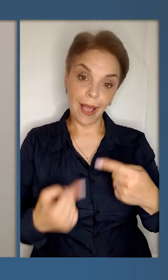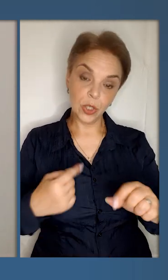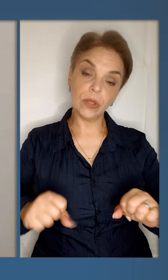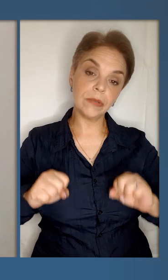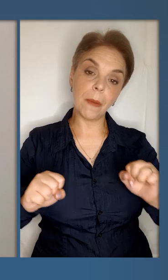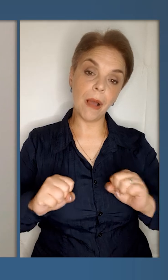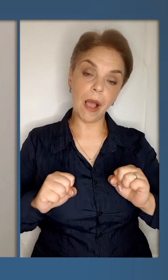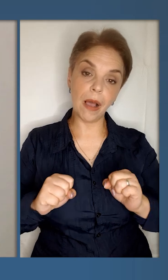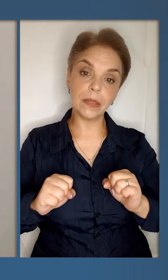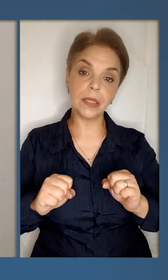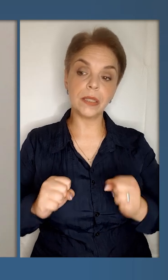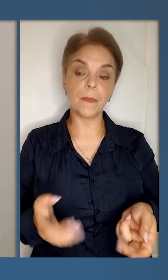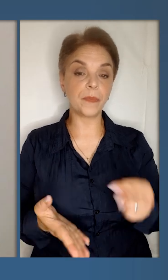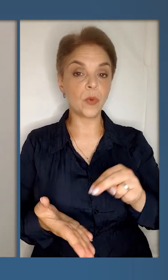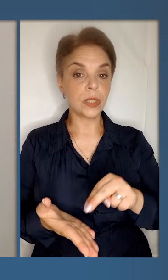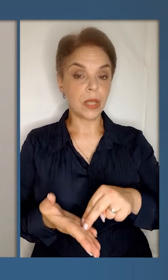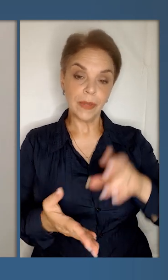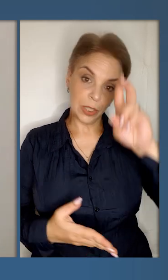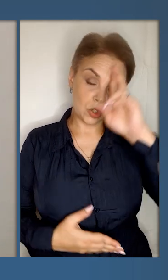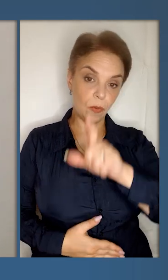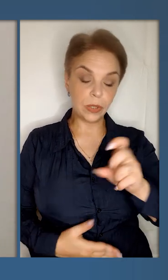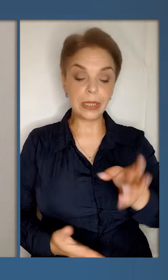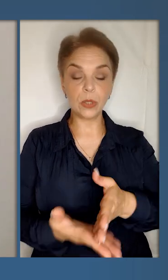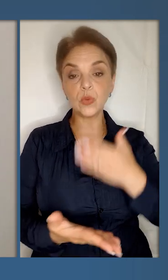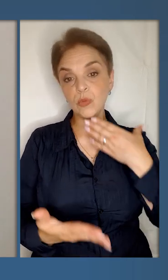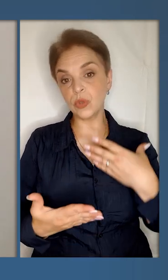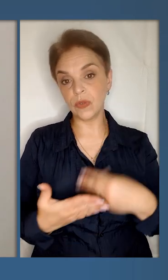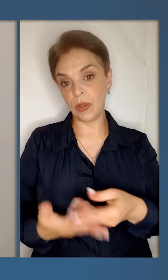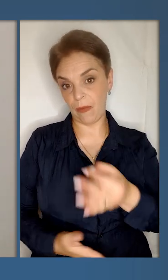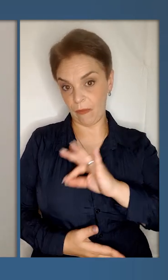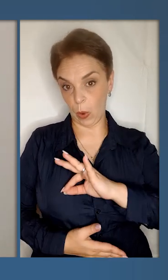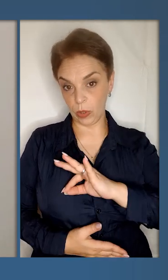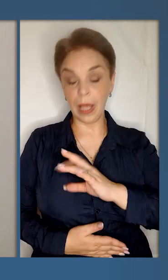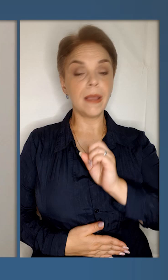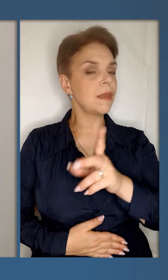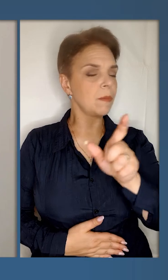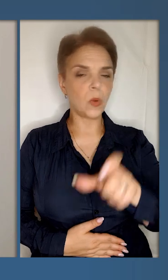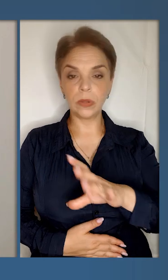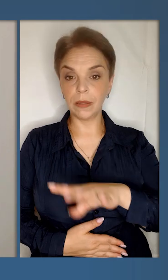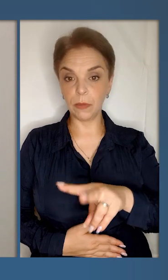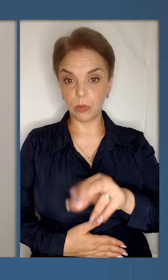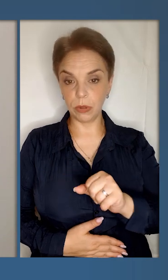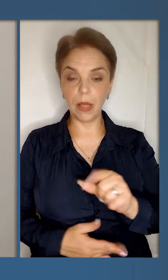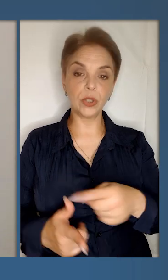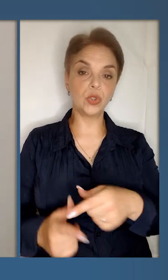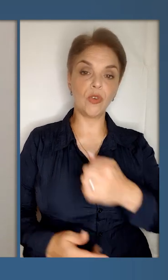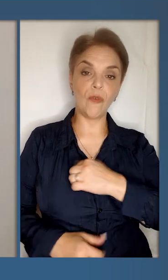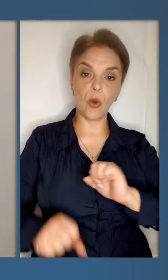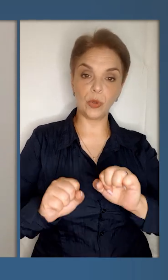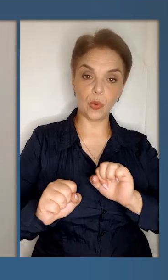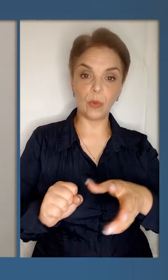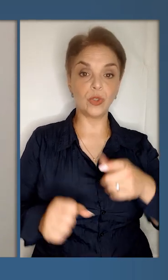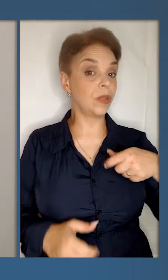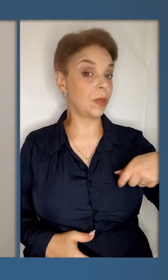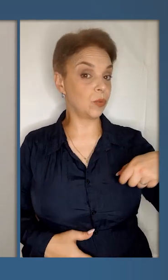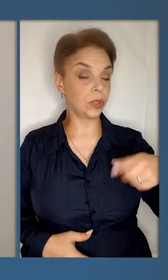державою людей, а інші намагалися поставити і державу людей на службу своїй вигоді. Ким би людина не була,